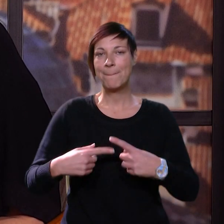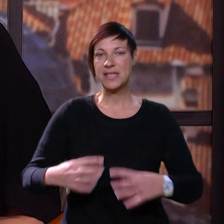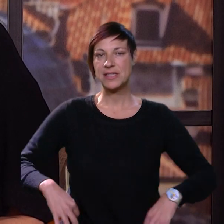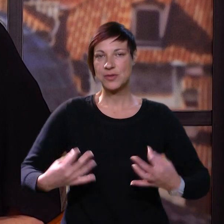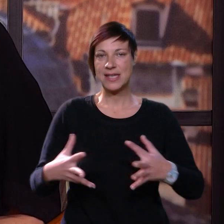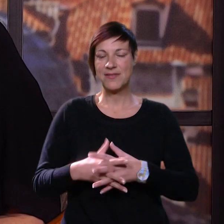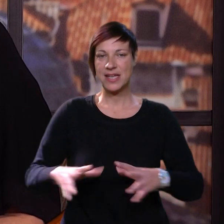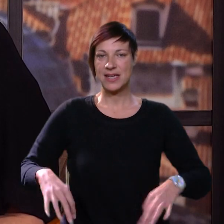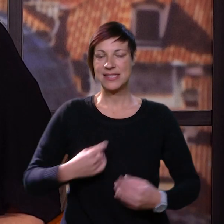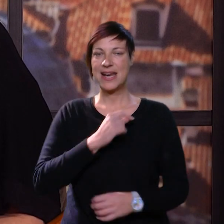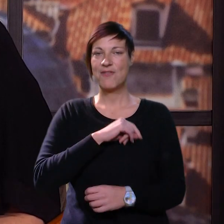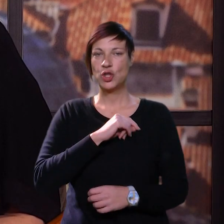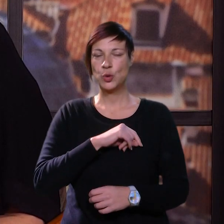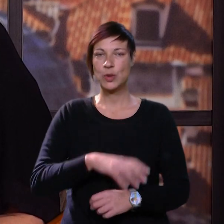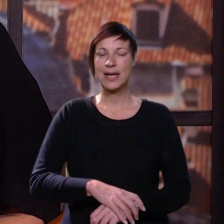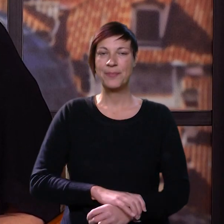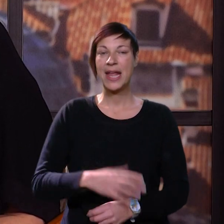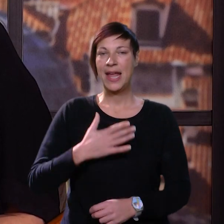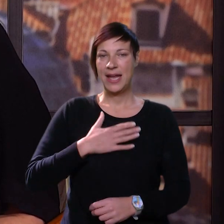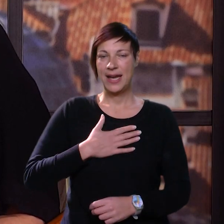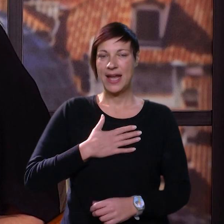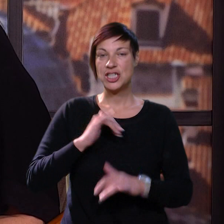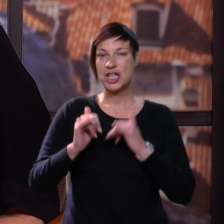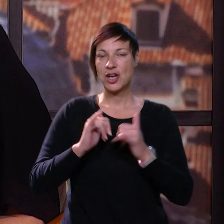Zdrav grad zdravog duha